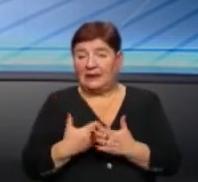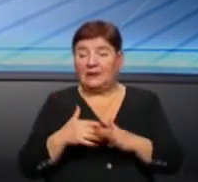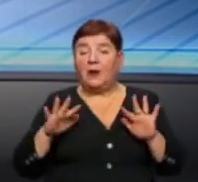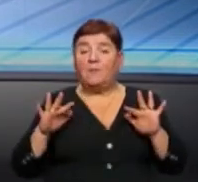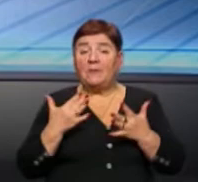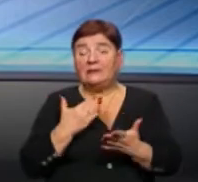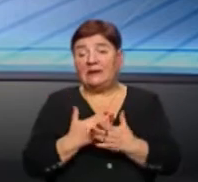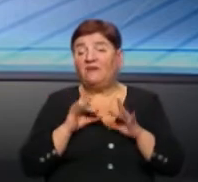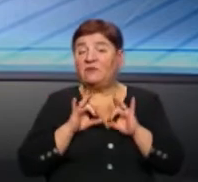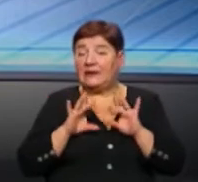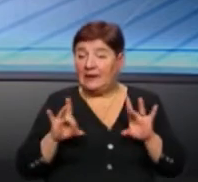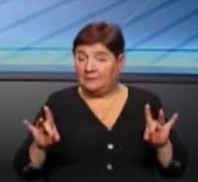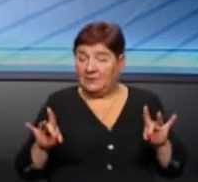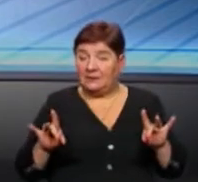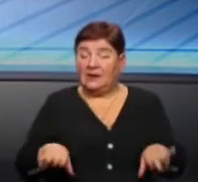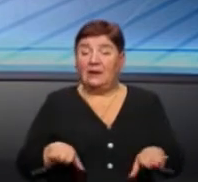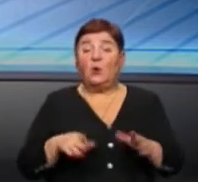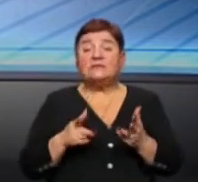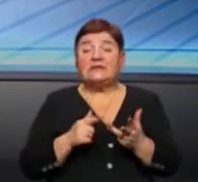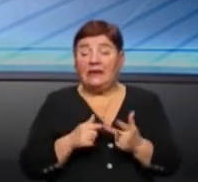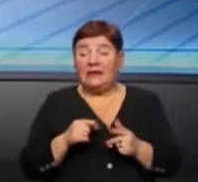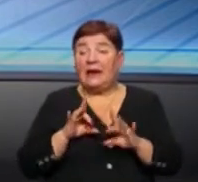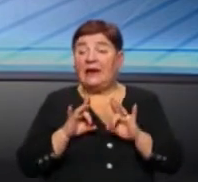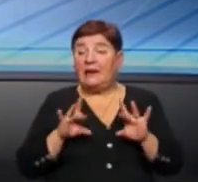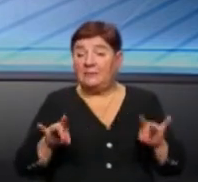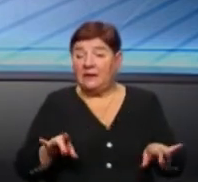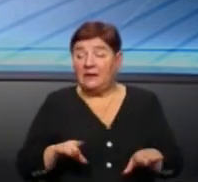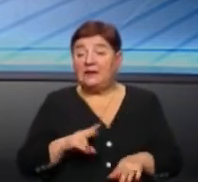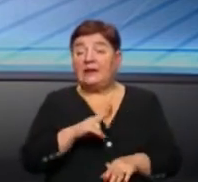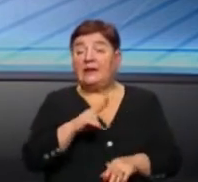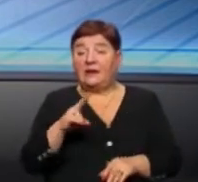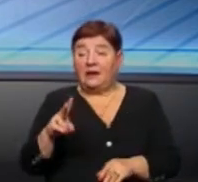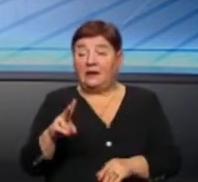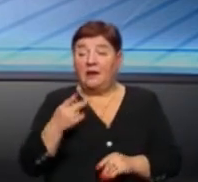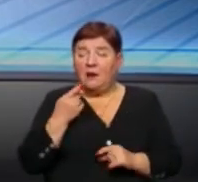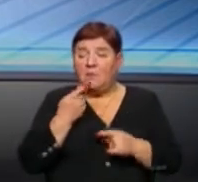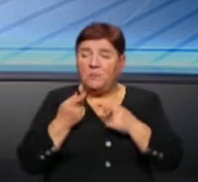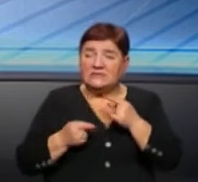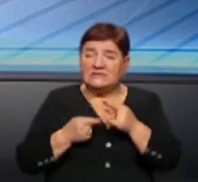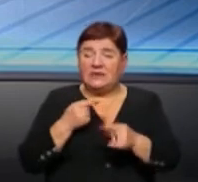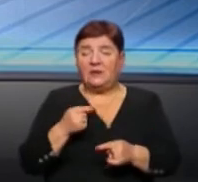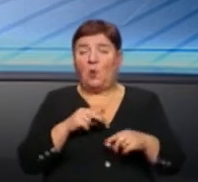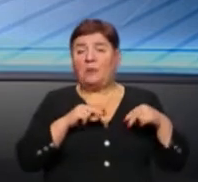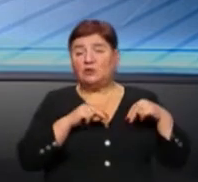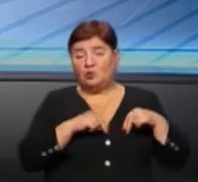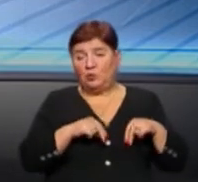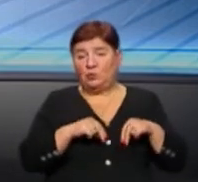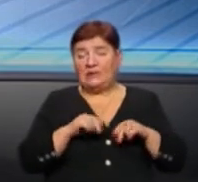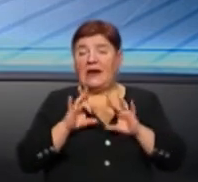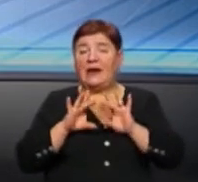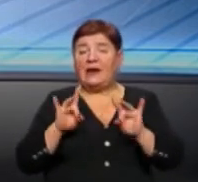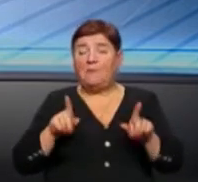момент є в рекламі. Оскільки реклама – це такий продукт, над яким весь час, скажімо так, працюють